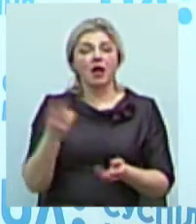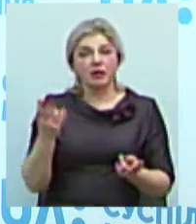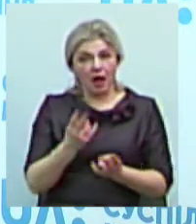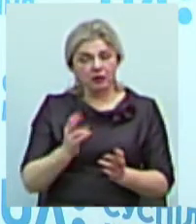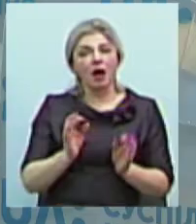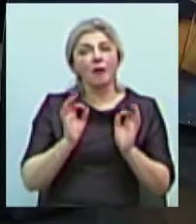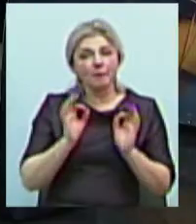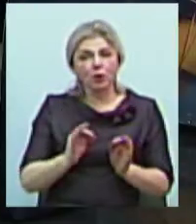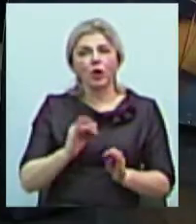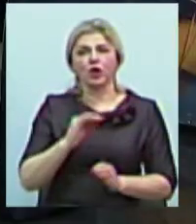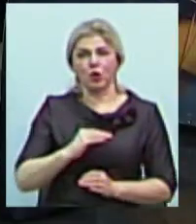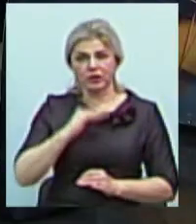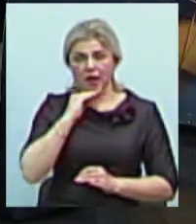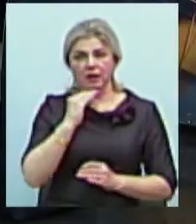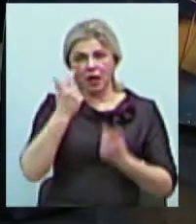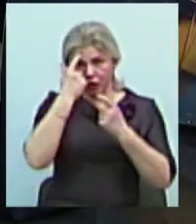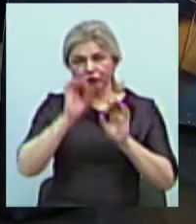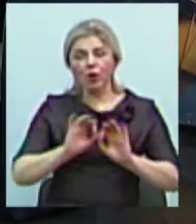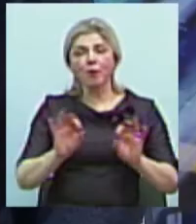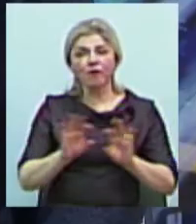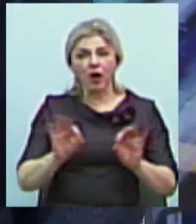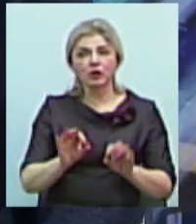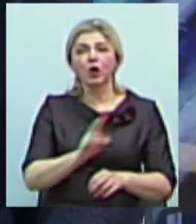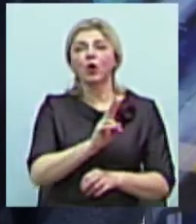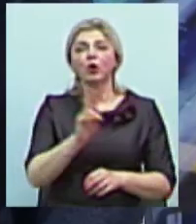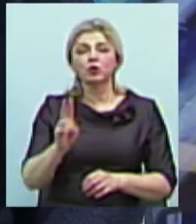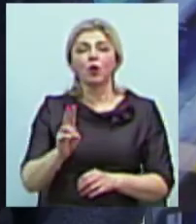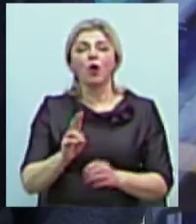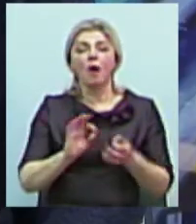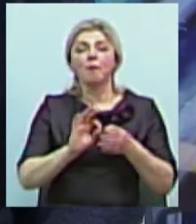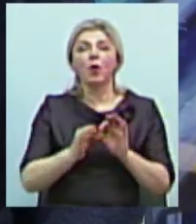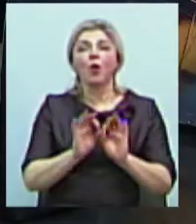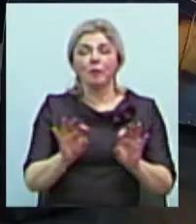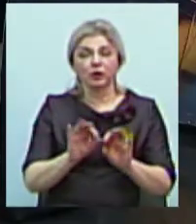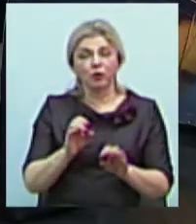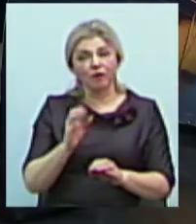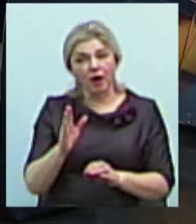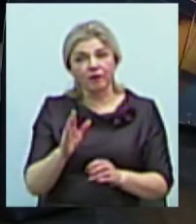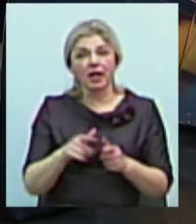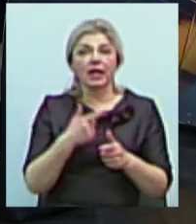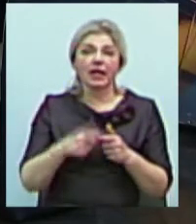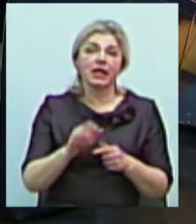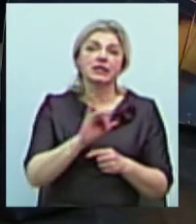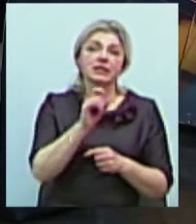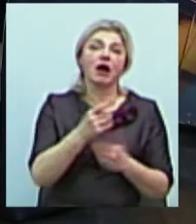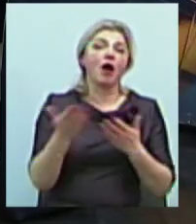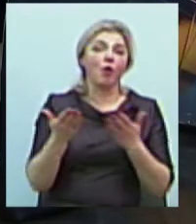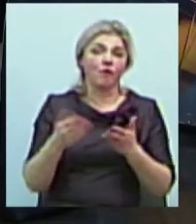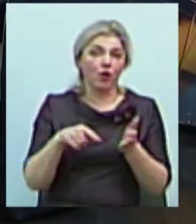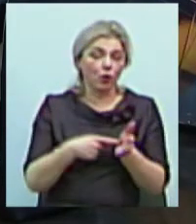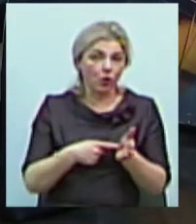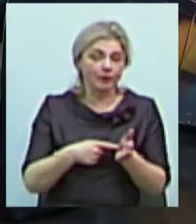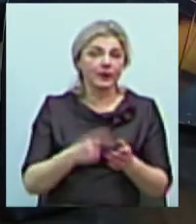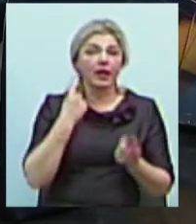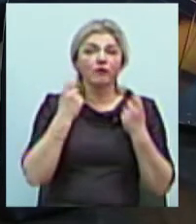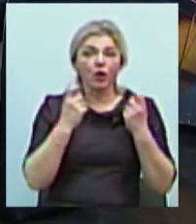містян про те, що... Хто, наприклад, саме прокоментував, так? Хтось під Тамбова, чи ще звідки діляється. Тобто інформація про те, що